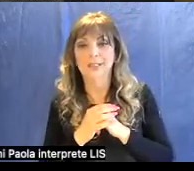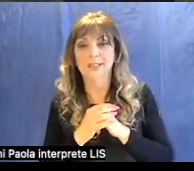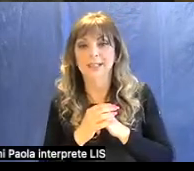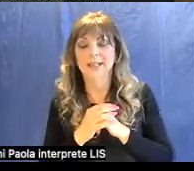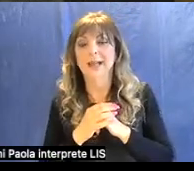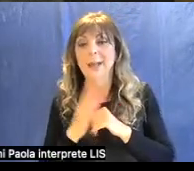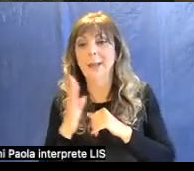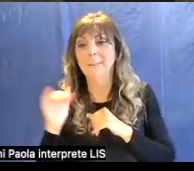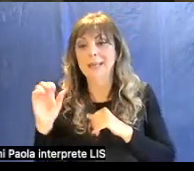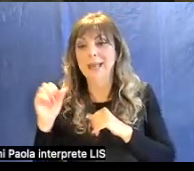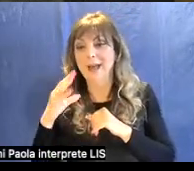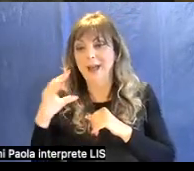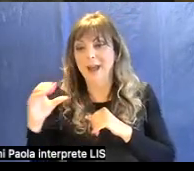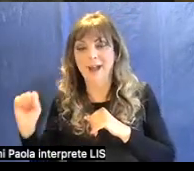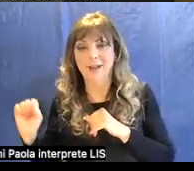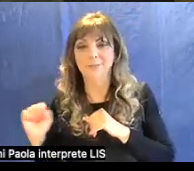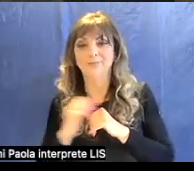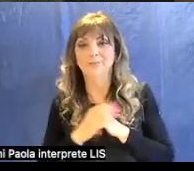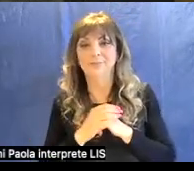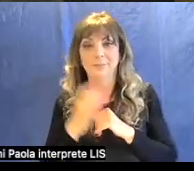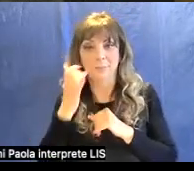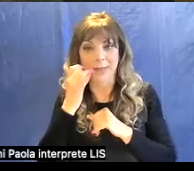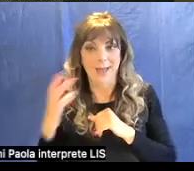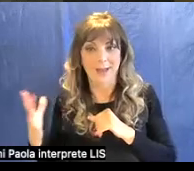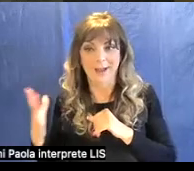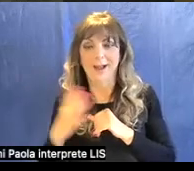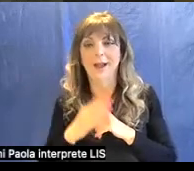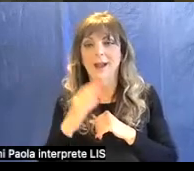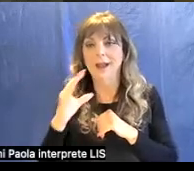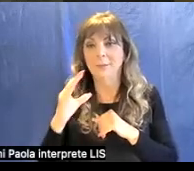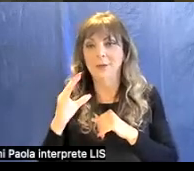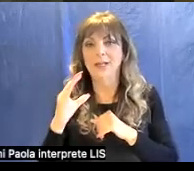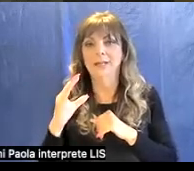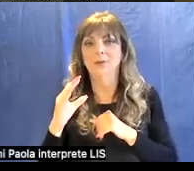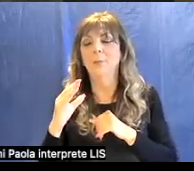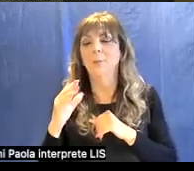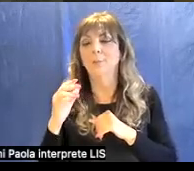biacca per il bianco che è un carbonato basico di piombo